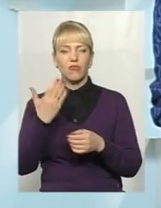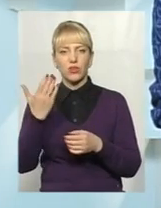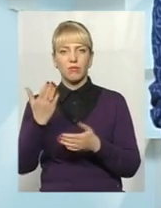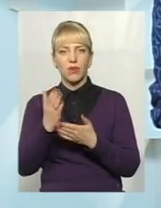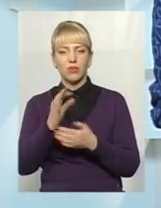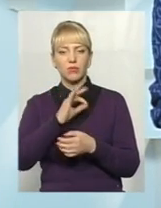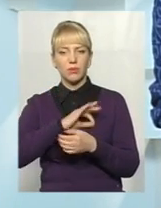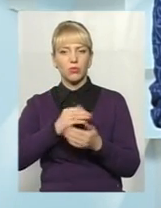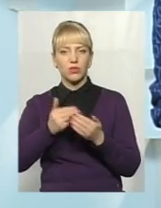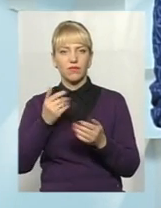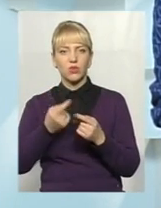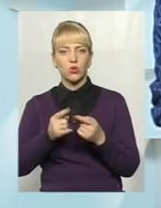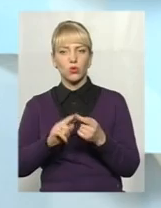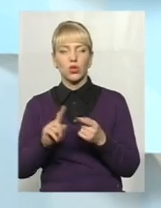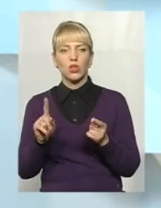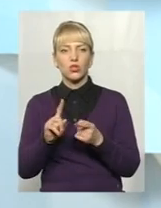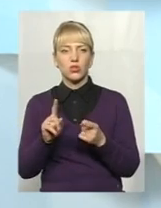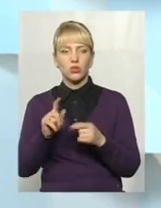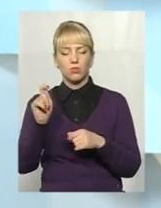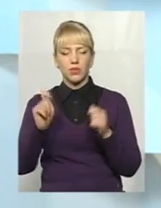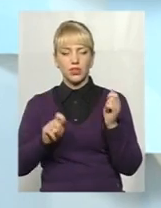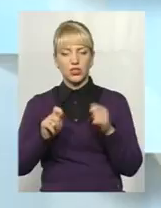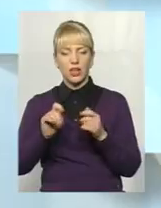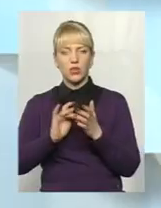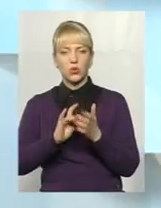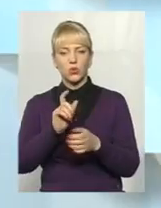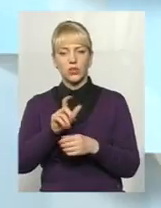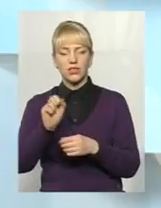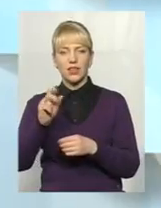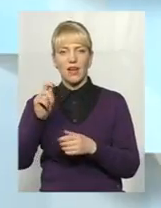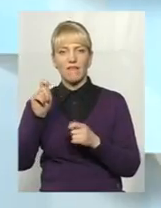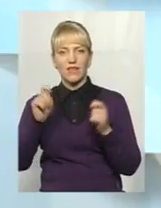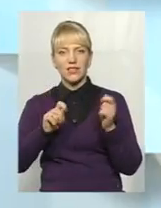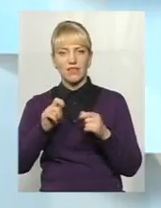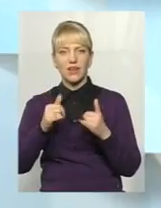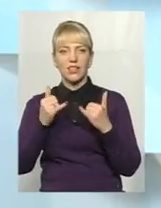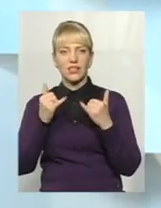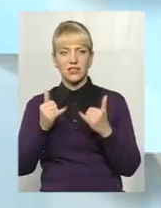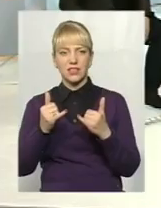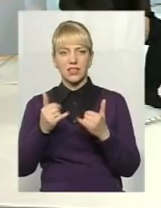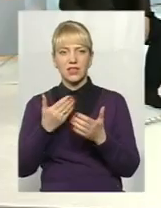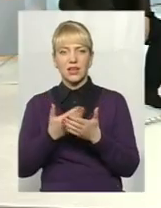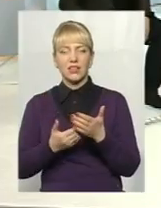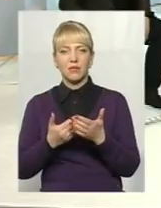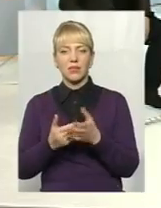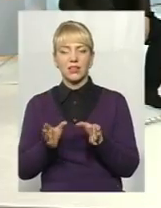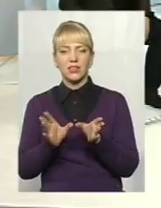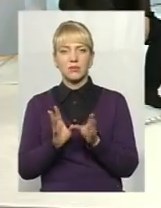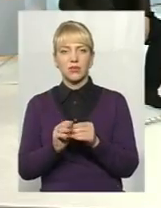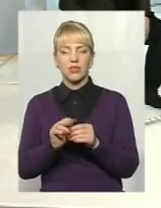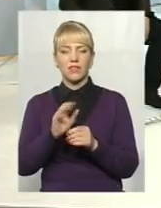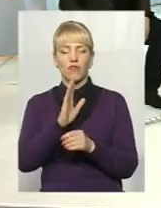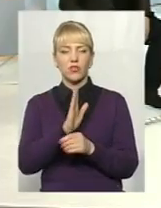від того, що приїжджають туристи на фестиваль. І зараз, наприклад, ми спільно з Вадимом